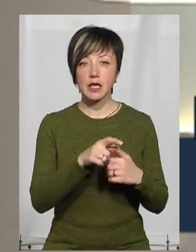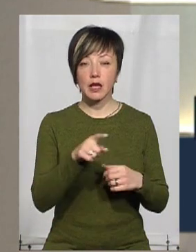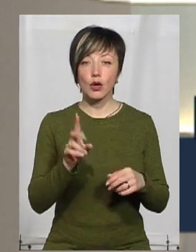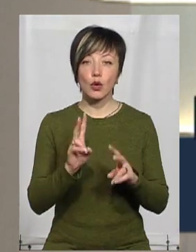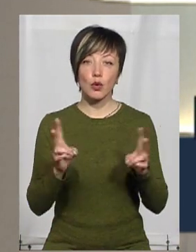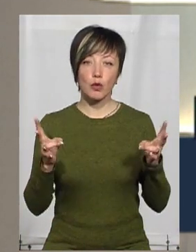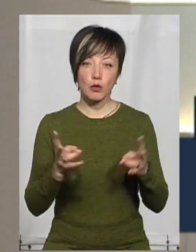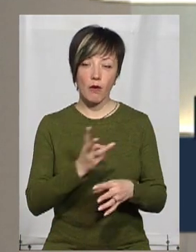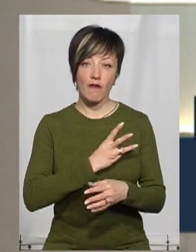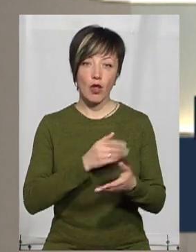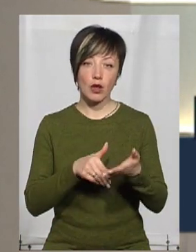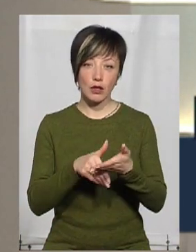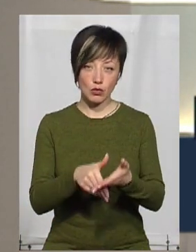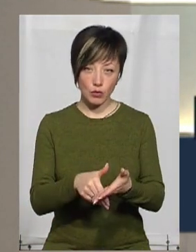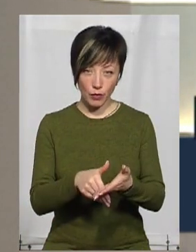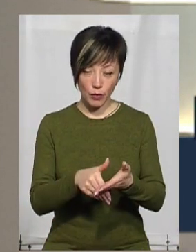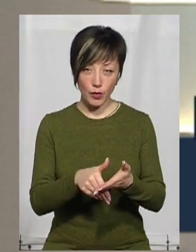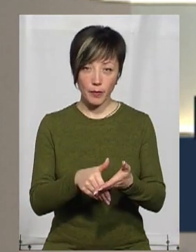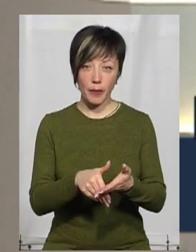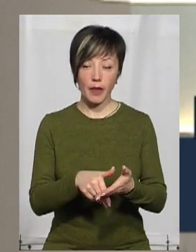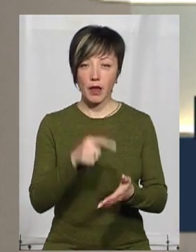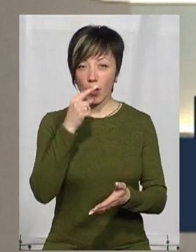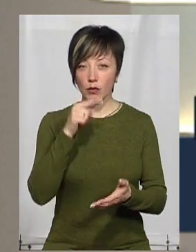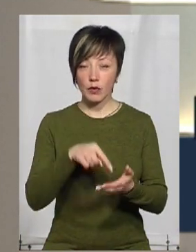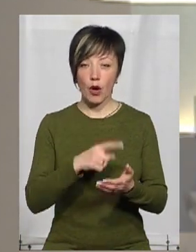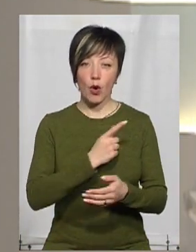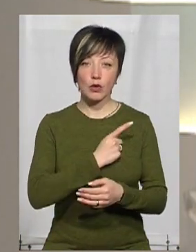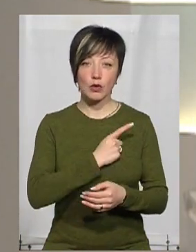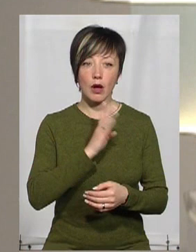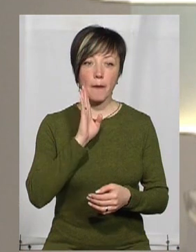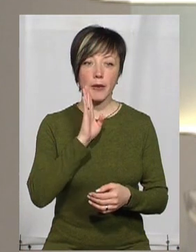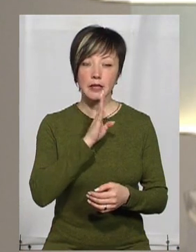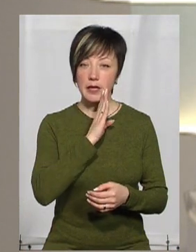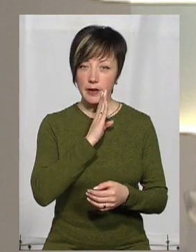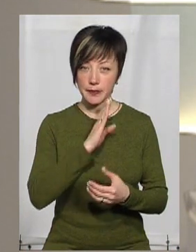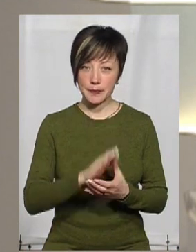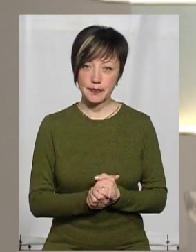потребує волонтерської допомоги, опинилися одинокі матері.